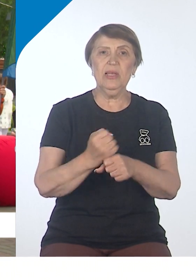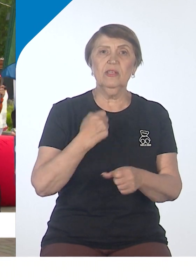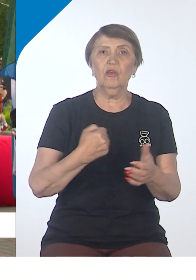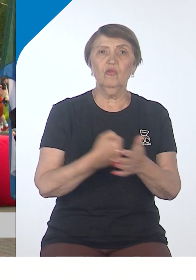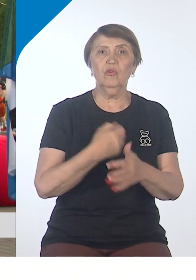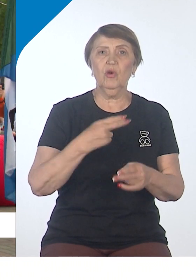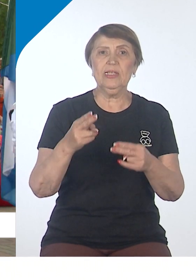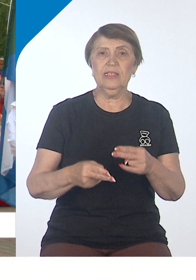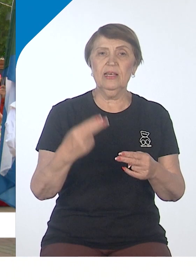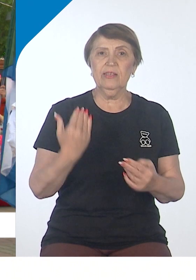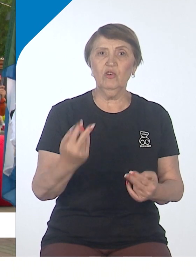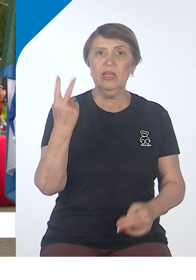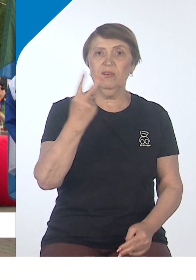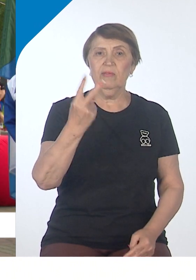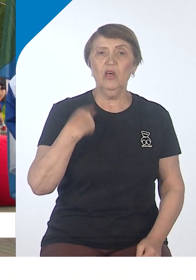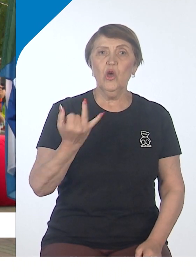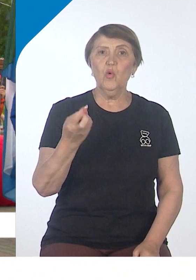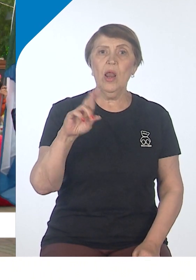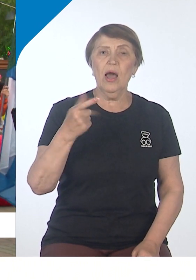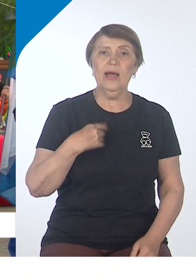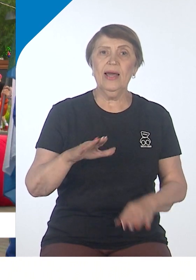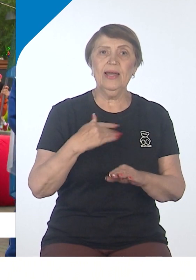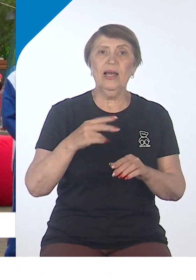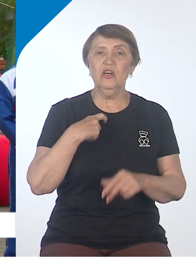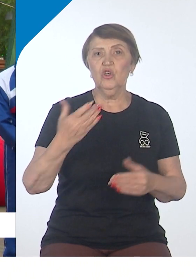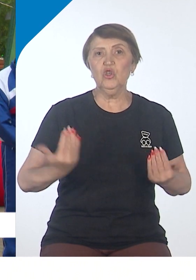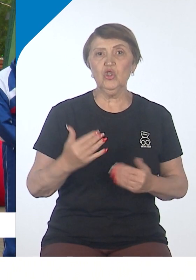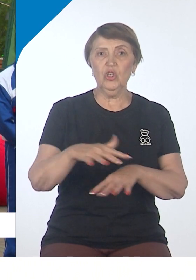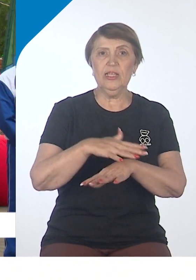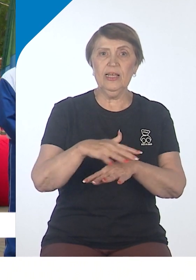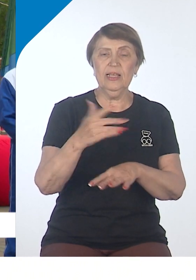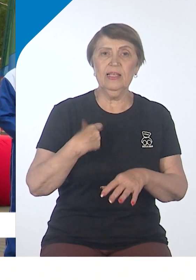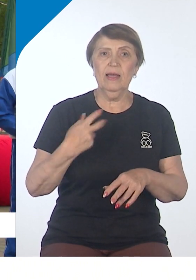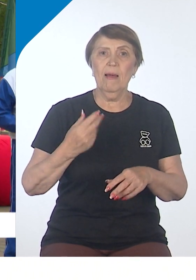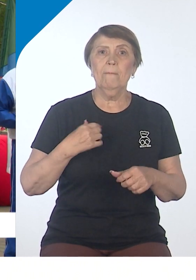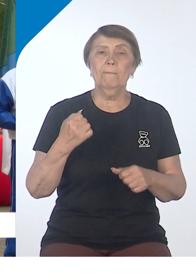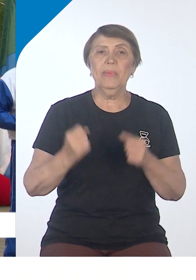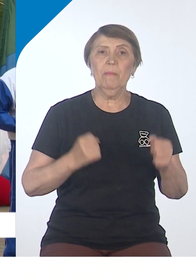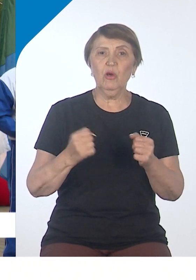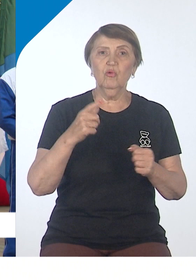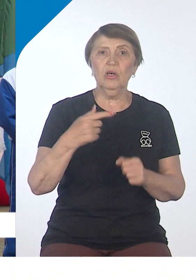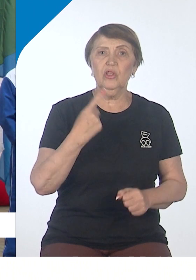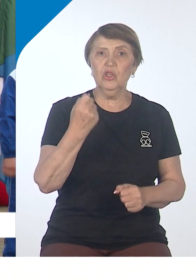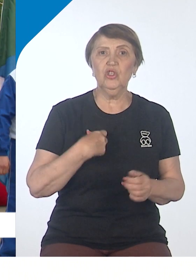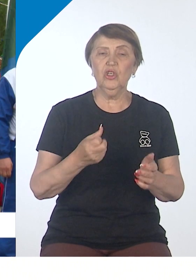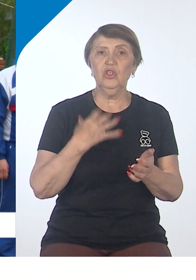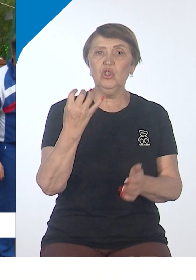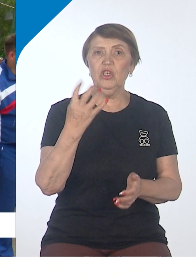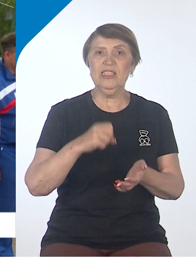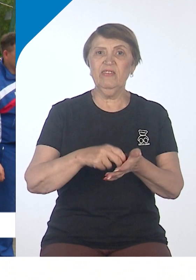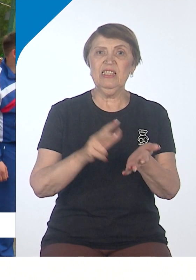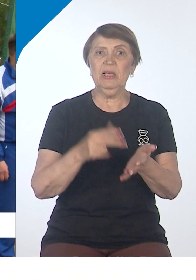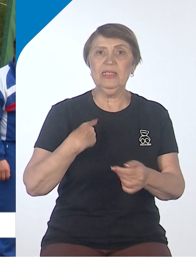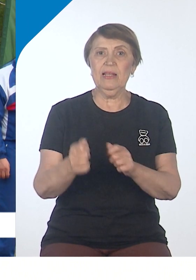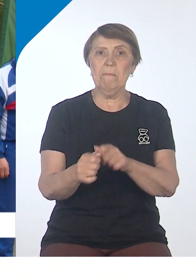22 июня, в День памяти и скорби, жители Хабаровского края пробегут символичные 1418 метров. Ночной